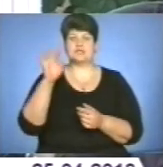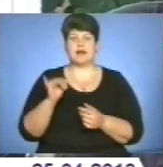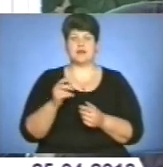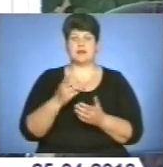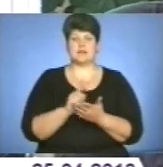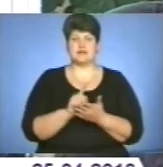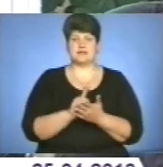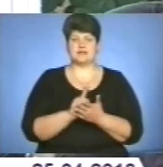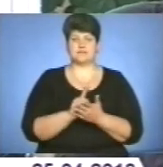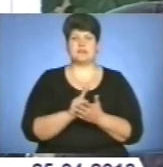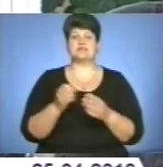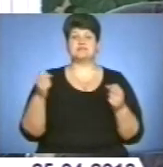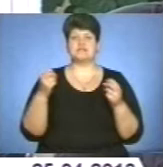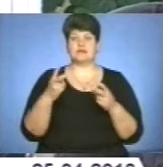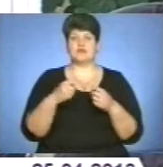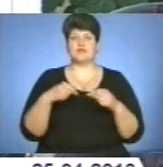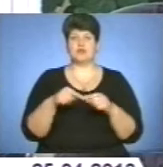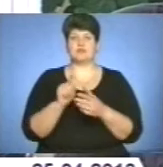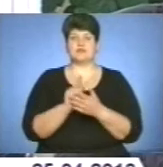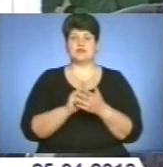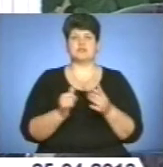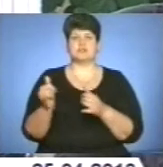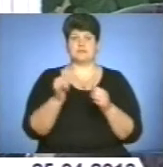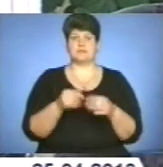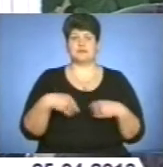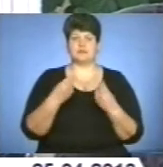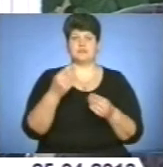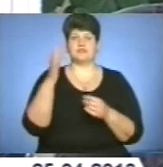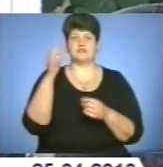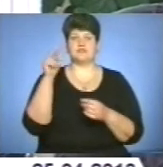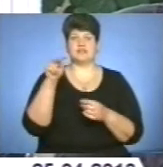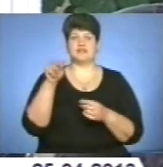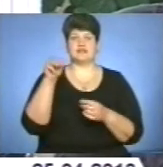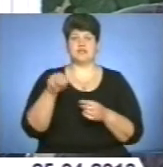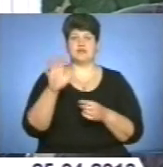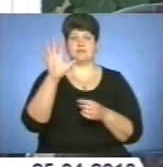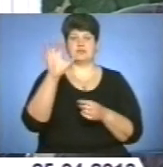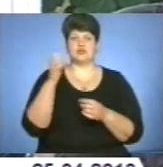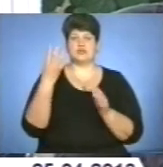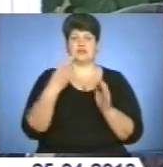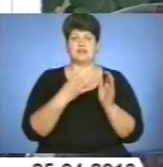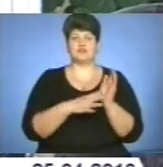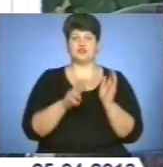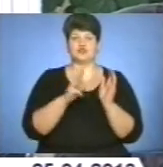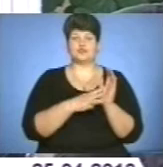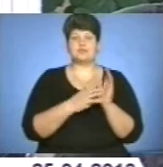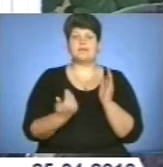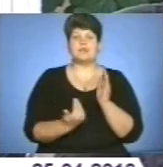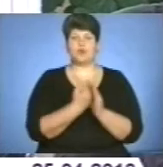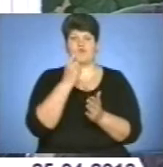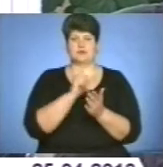відділлю пенсійного забезпечення призначено 2598 нових пенсійних справ та проведено